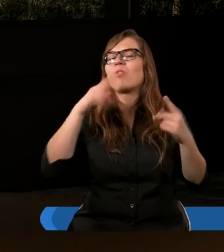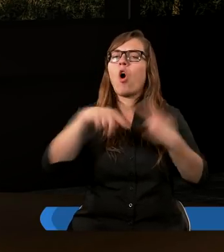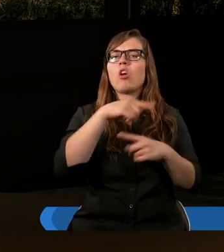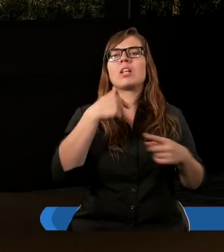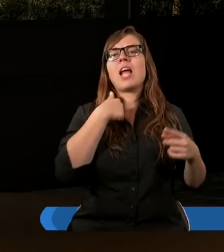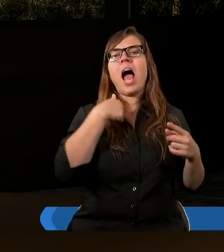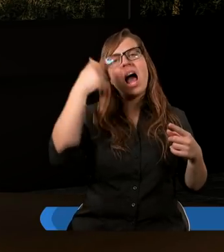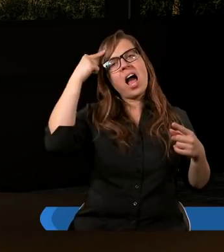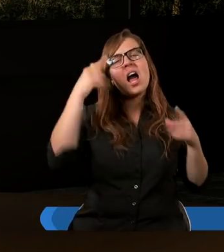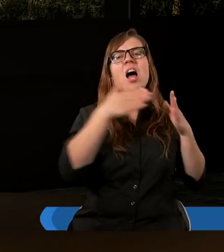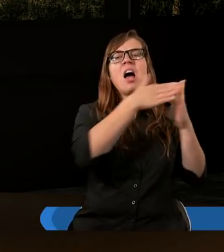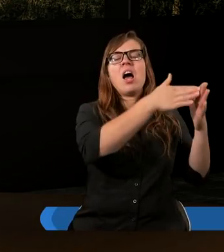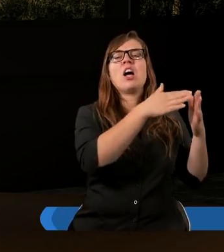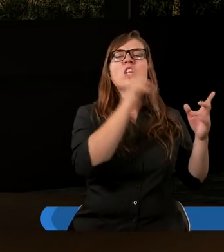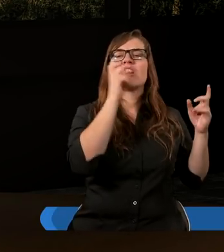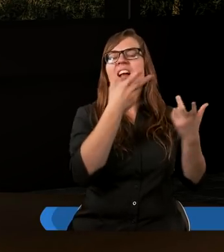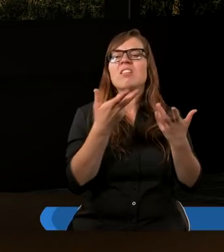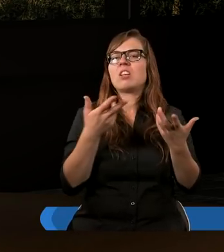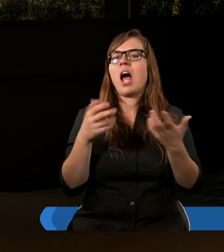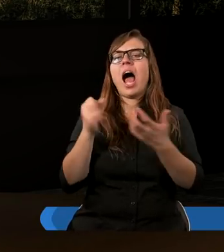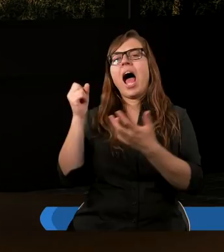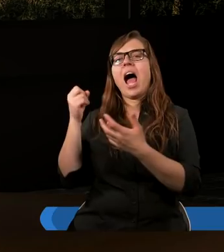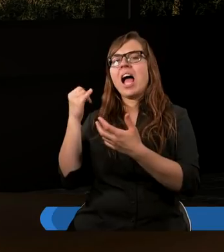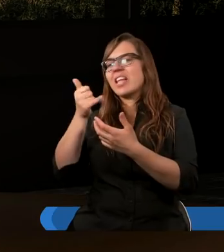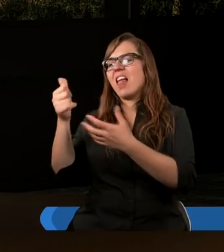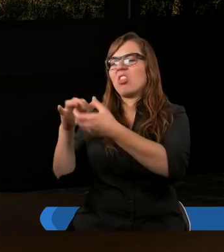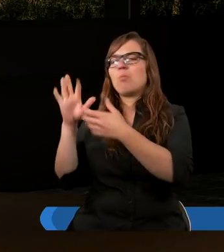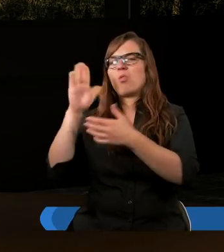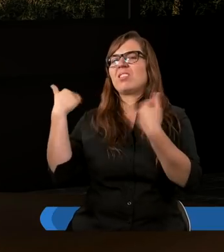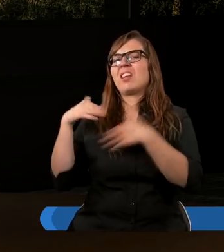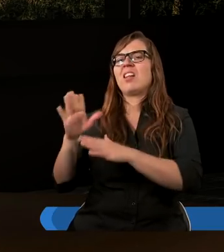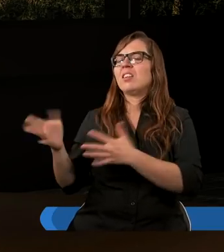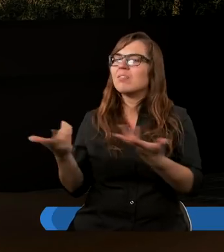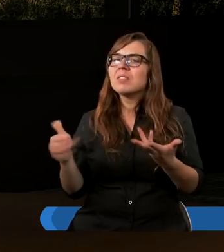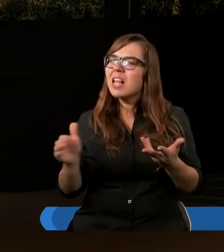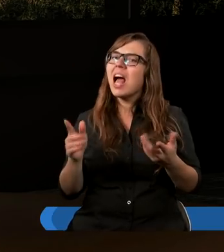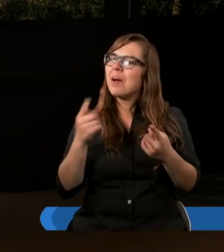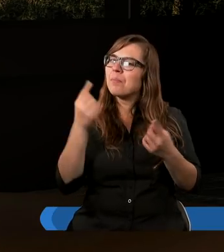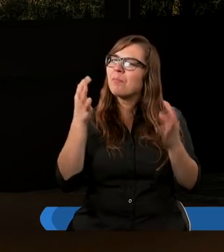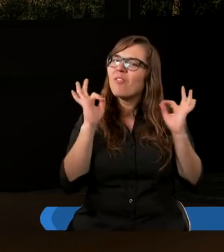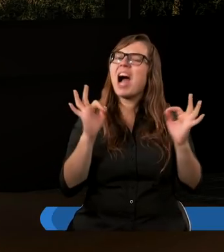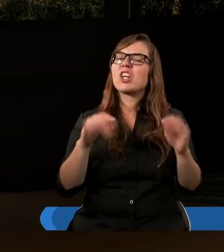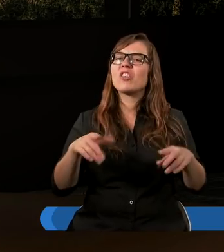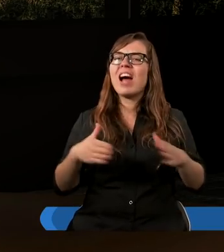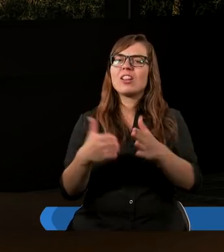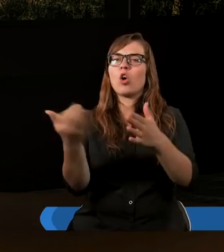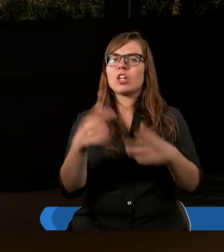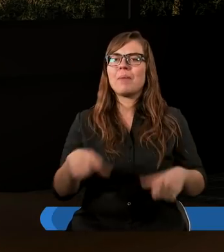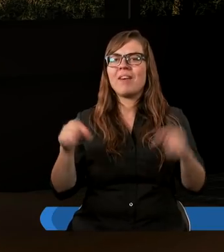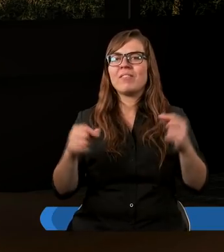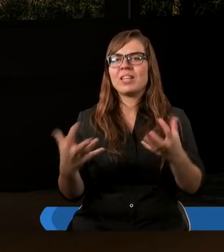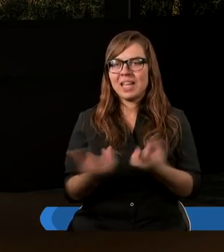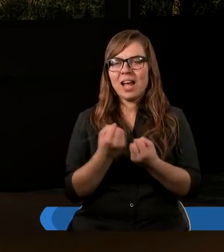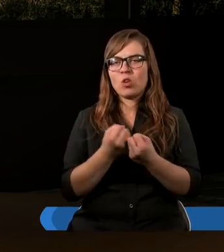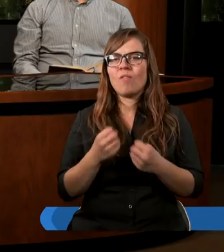Chrystusie, a nie trwamy w jedności w społeczności wiary